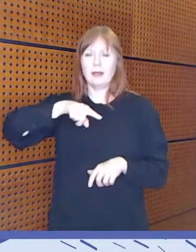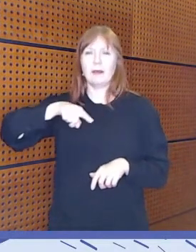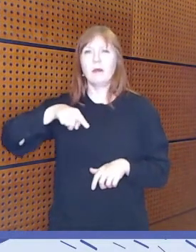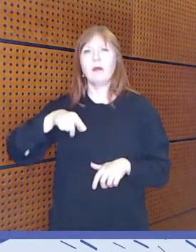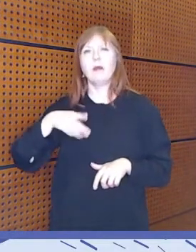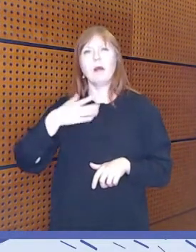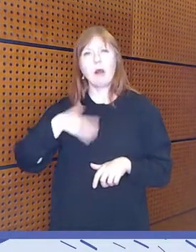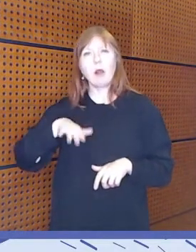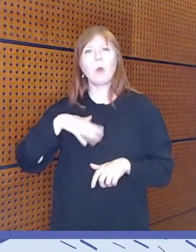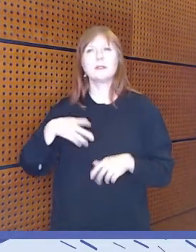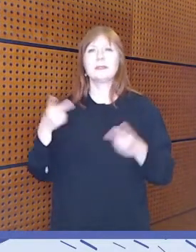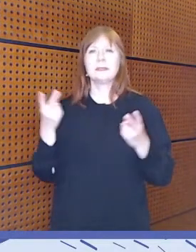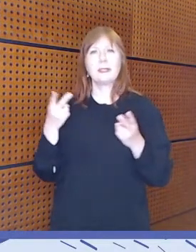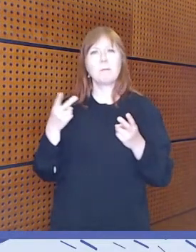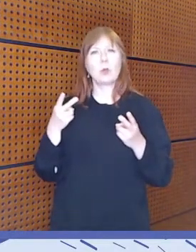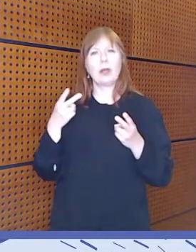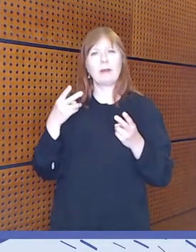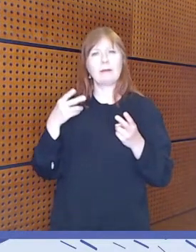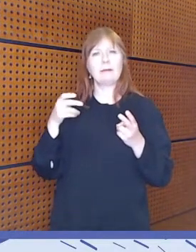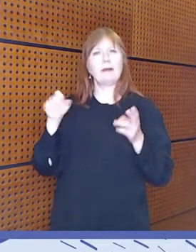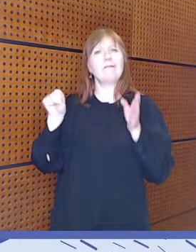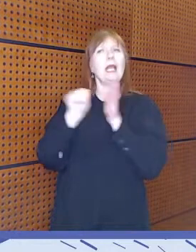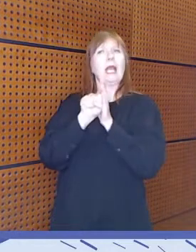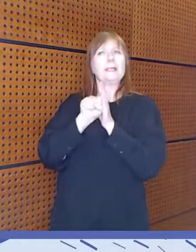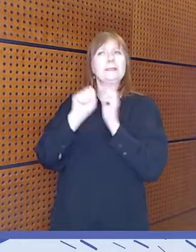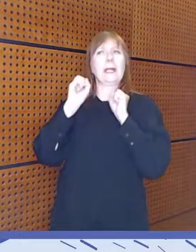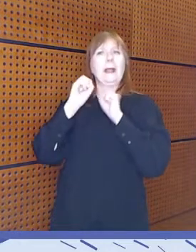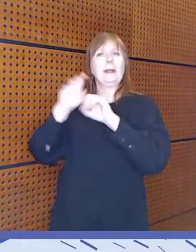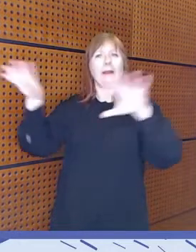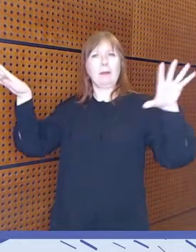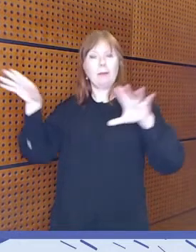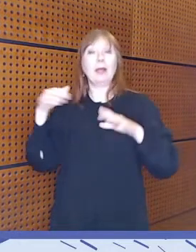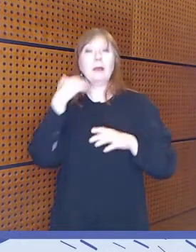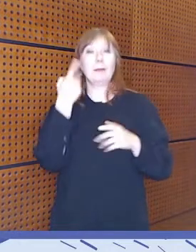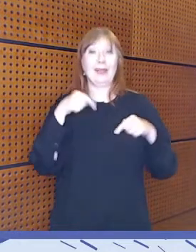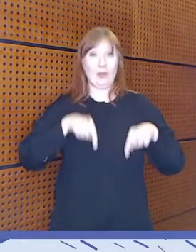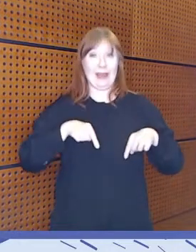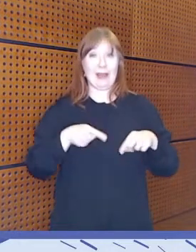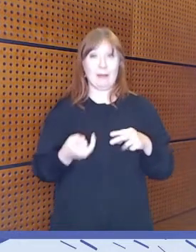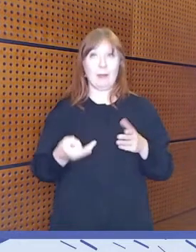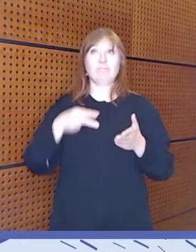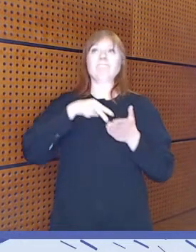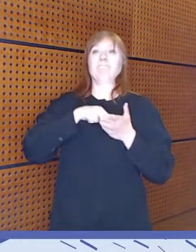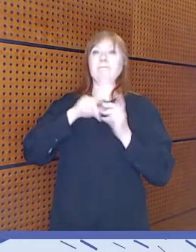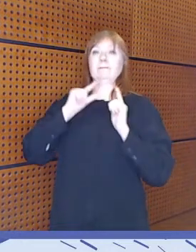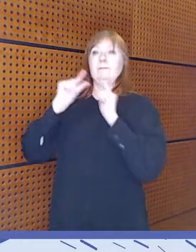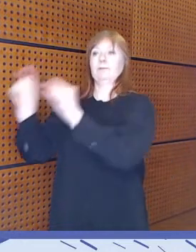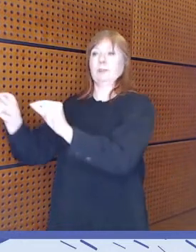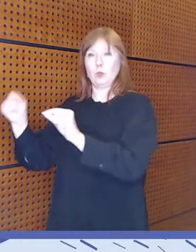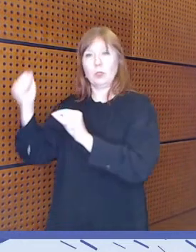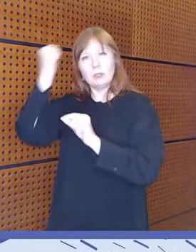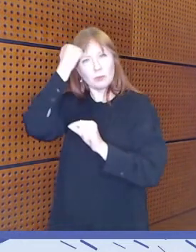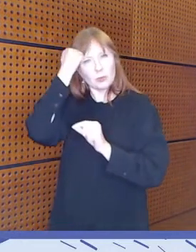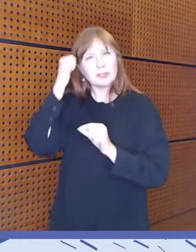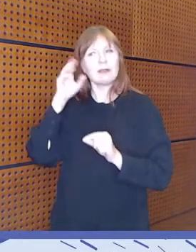haluaisin viedä sellaisen viestin eteenpäin, että tästä penkistä kun lähdetään, niin muistetaan, että sitten tämä ikääntyneidenkin mediakasvatus on ihan meidän